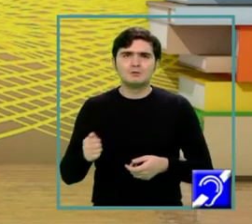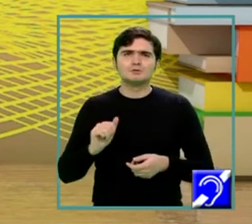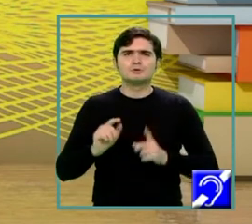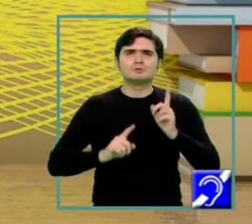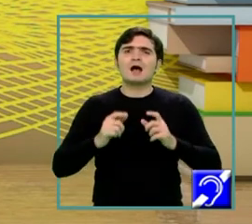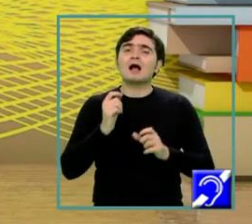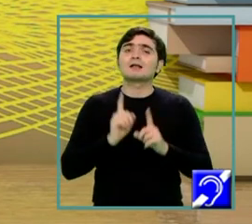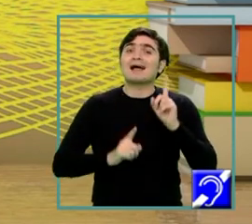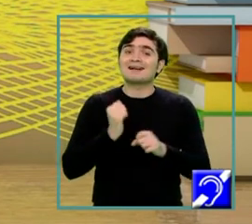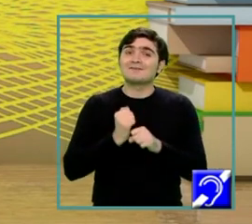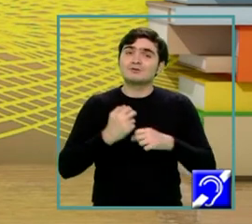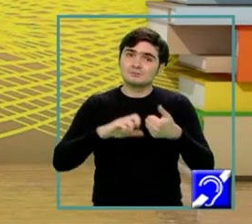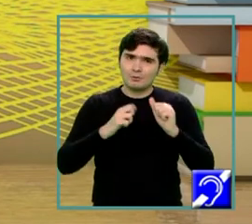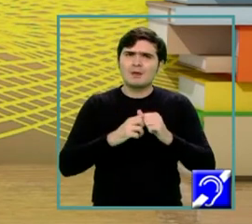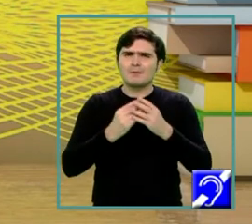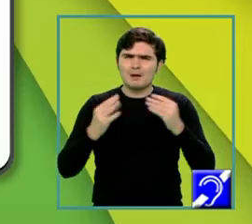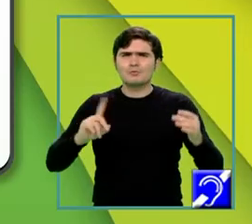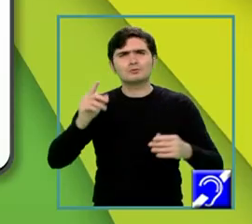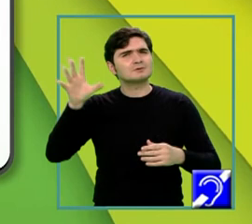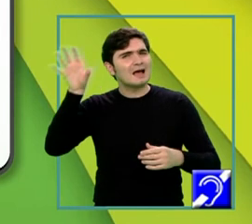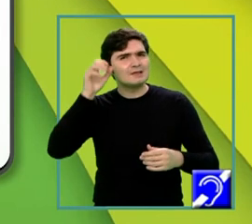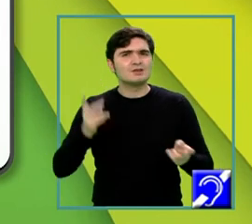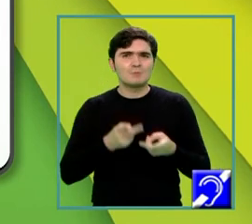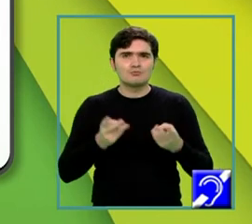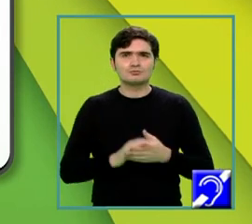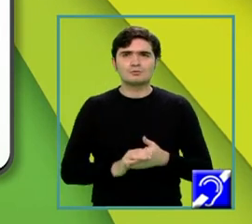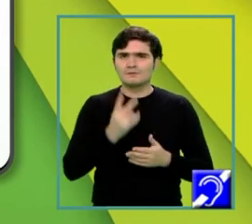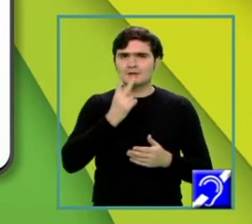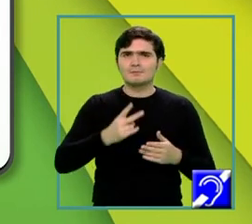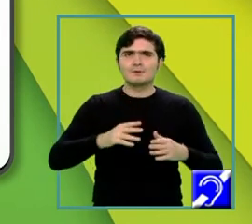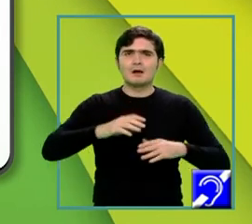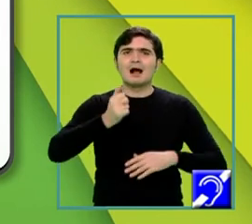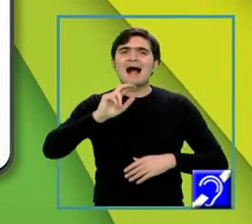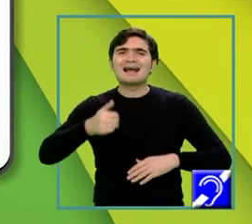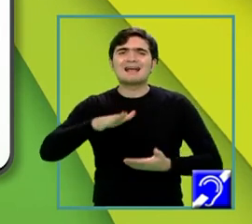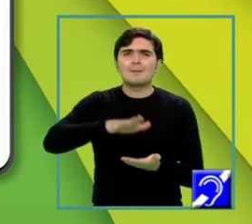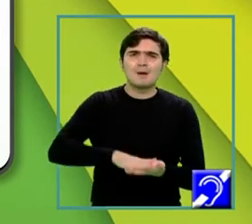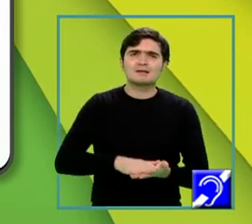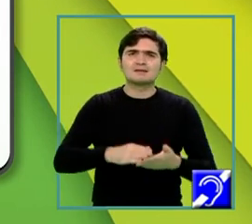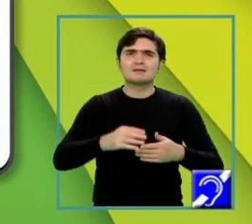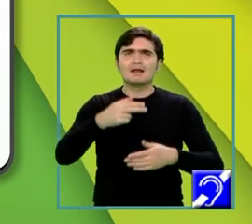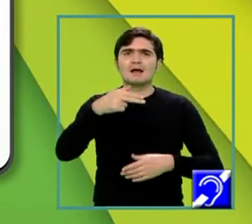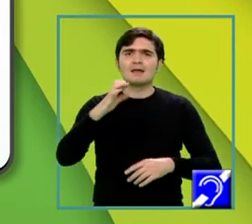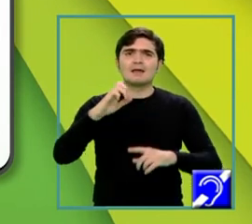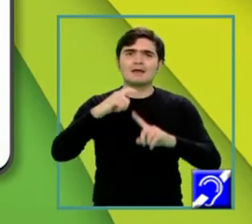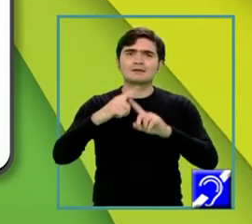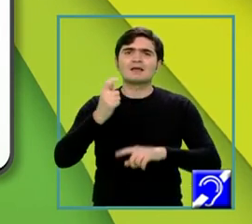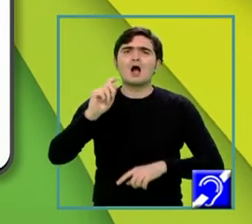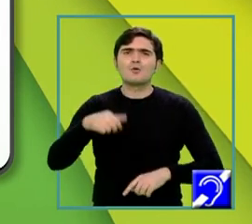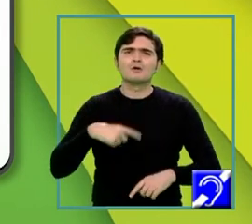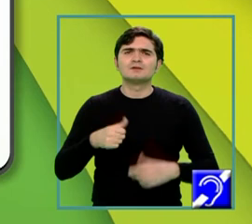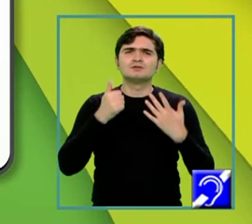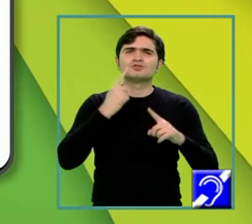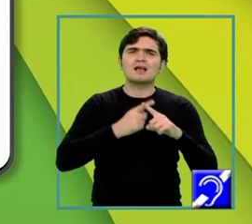putea să rețineți mai ușor aceste formule. Deci aici avem area bazei, adică area hexagonului regular, care am spus acolo că e de 6 ori area unui triunghi